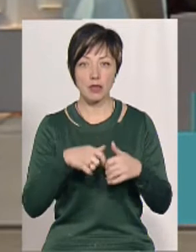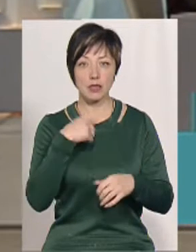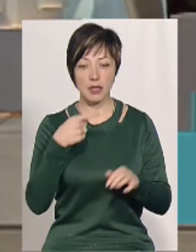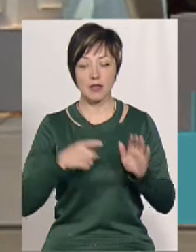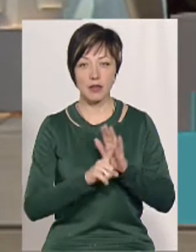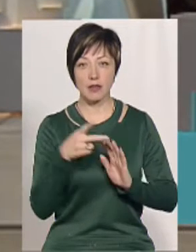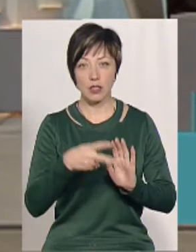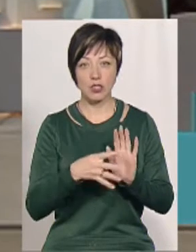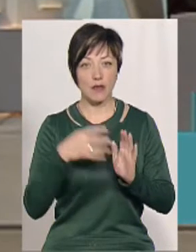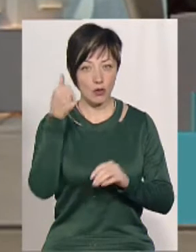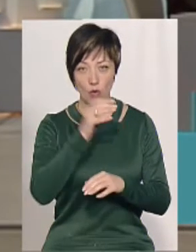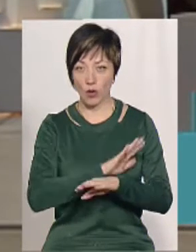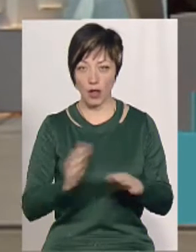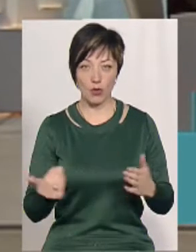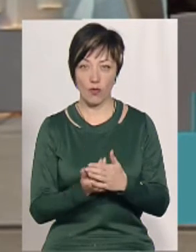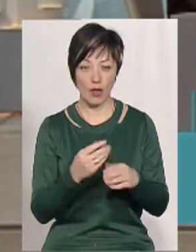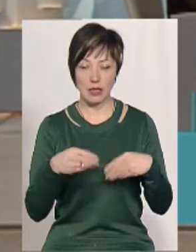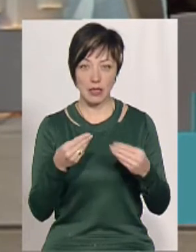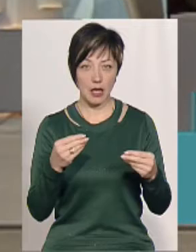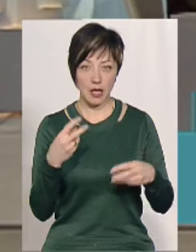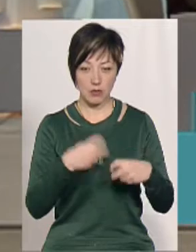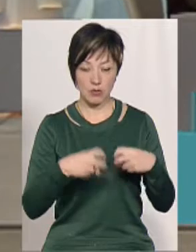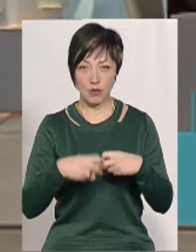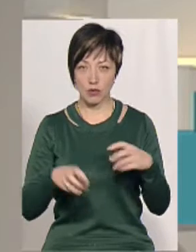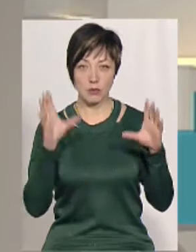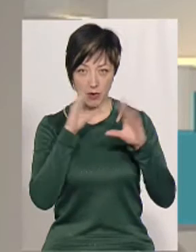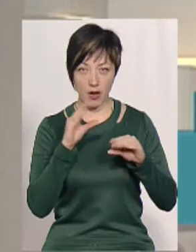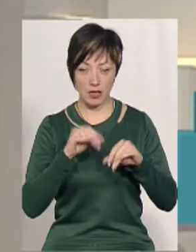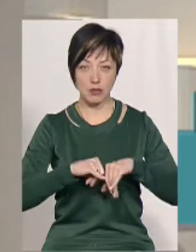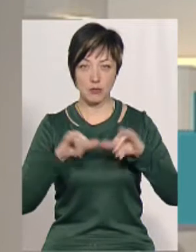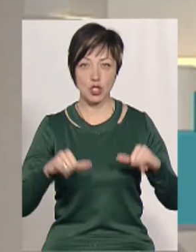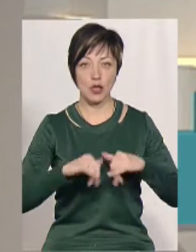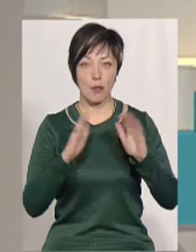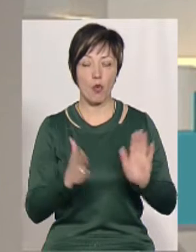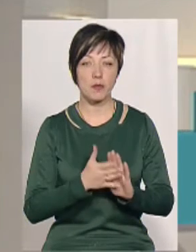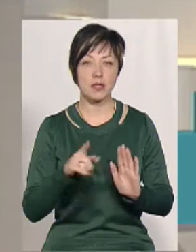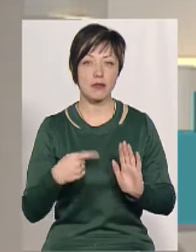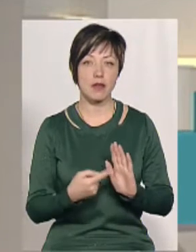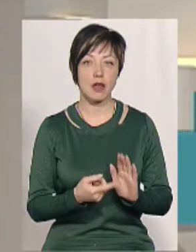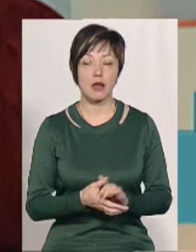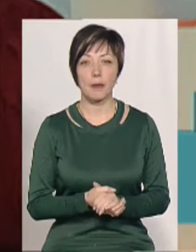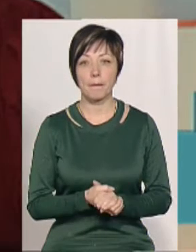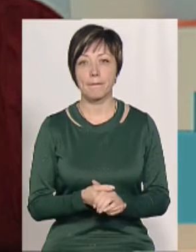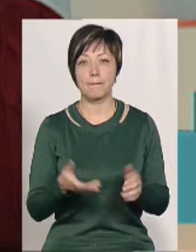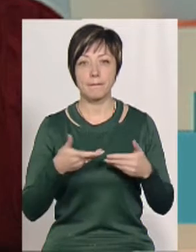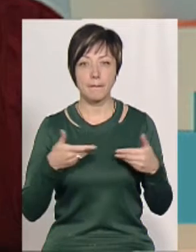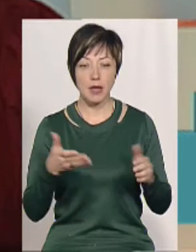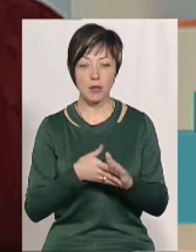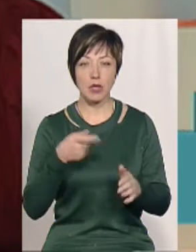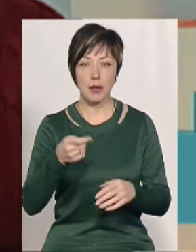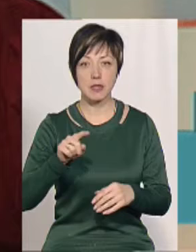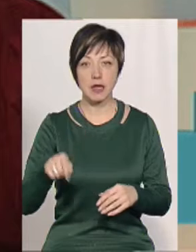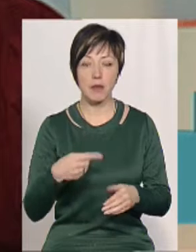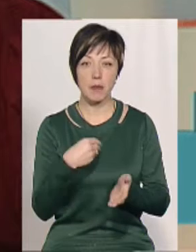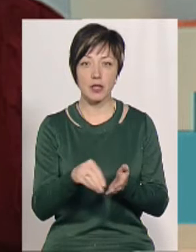зауважили, з 2009 року не нова. Не дає збоїв? Справляється вона з збільшенням обсягів? Ми, в принципі, подаємо запит на